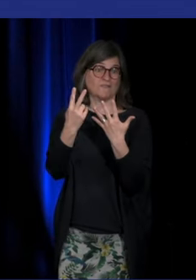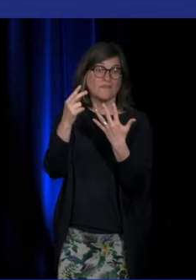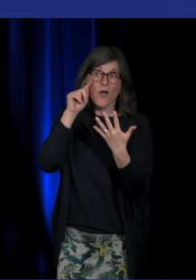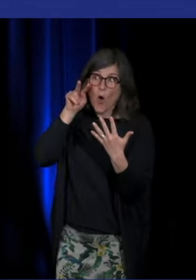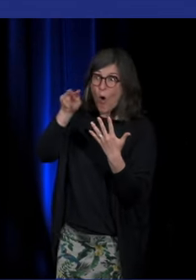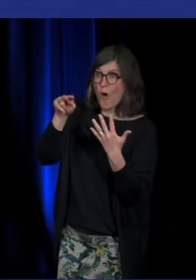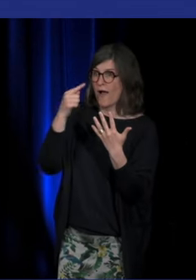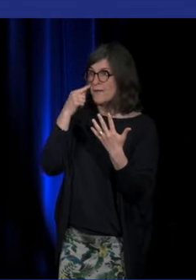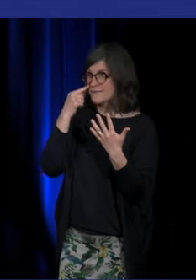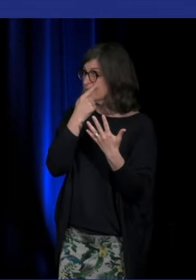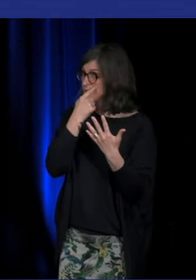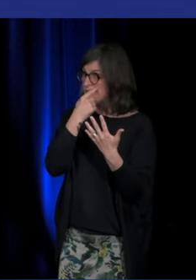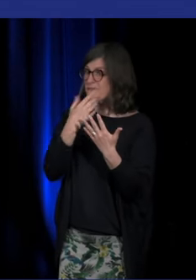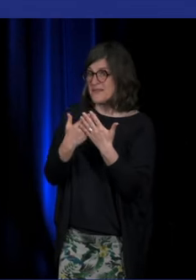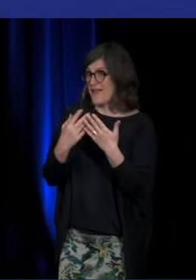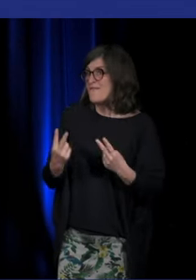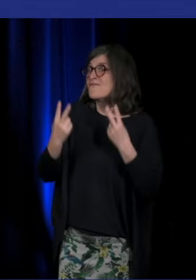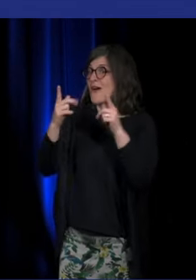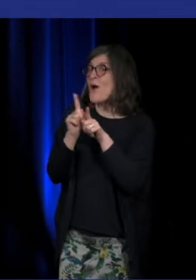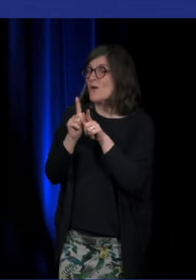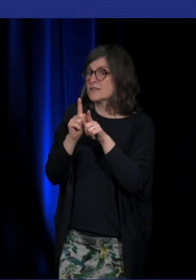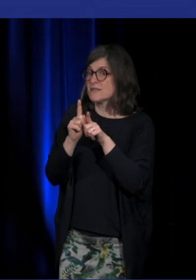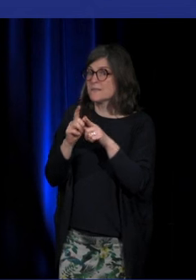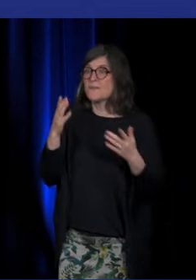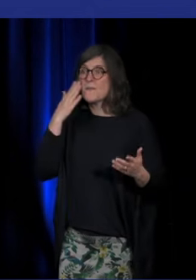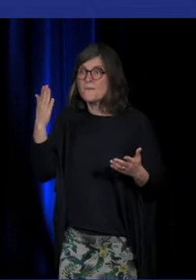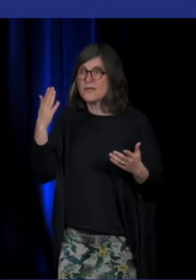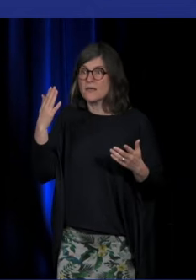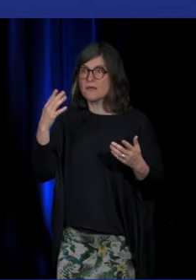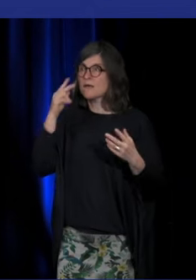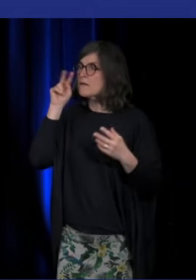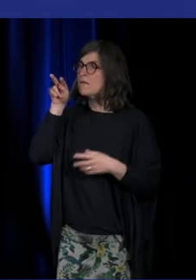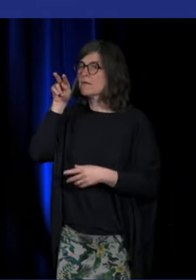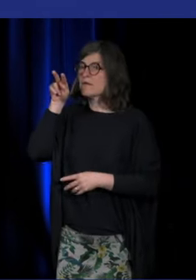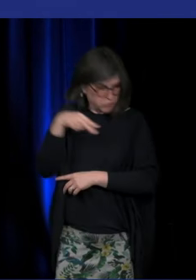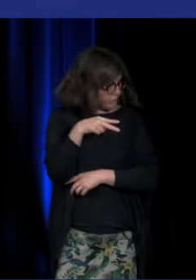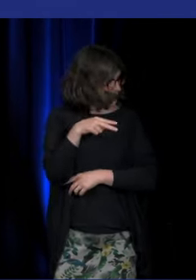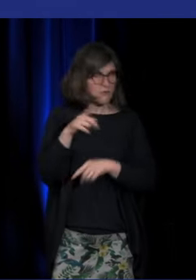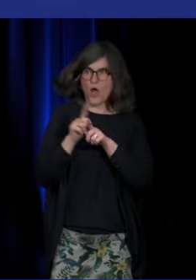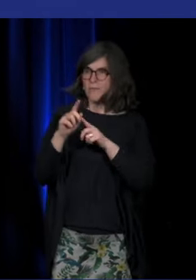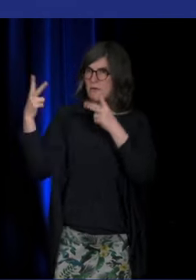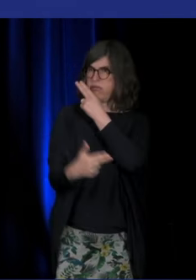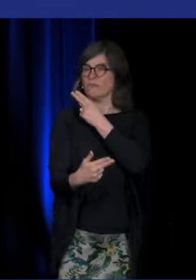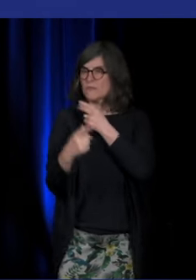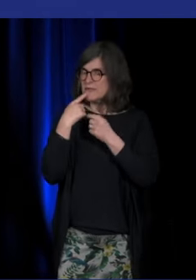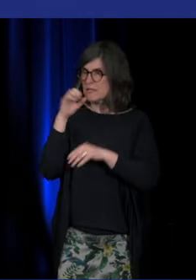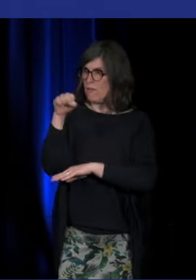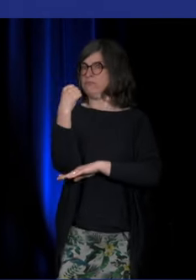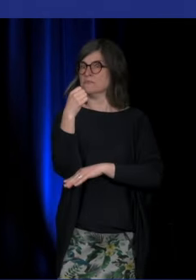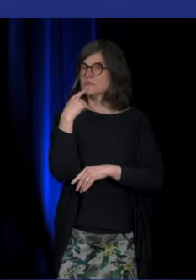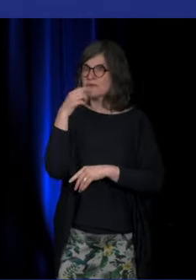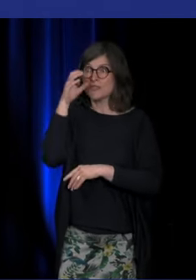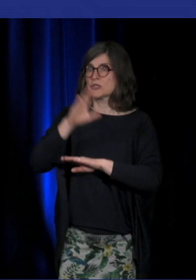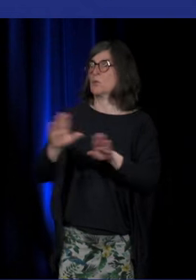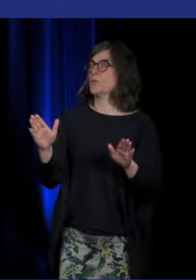Le fait de, tout simplement, le fait de couper le regard avec une personne sourde, ça veut dire je ne veux plus t'entendre, je ne plus écouter